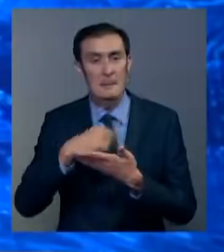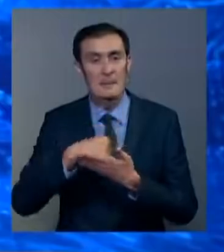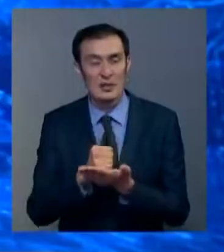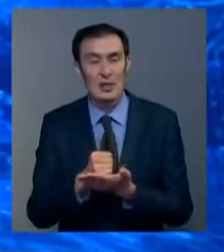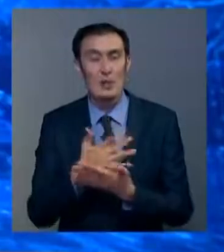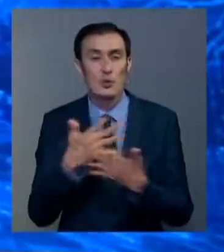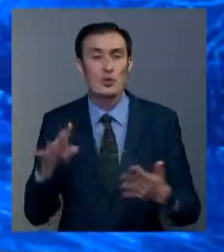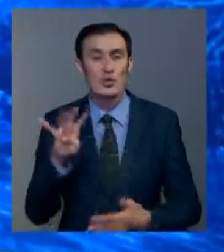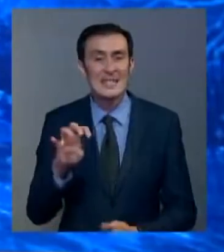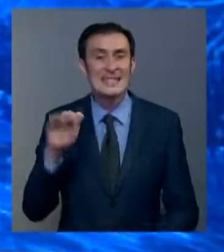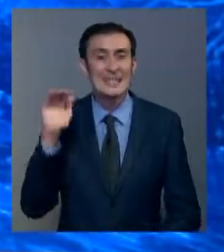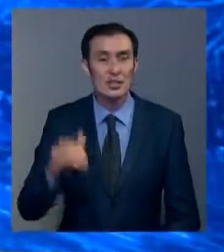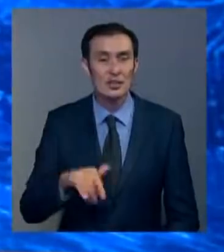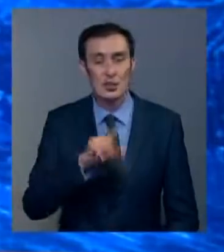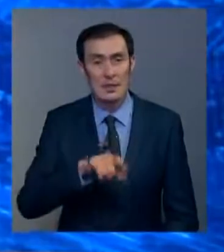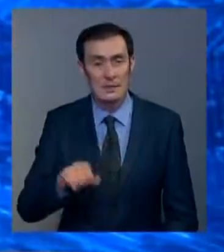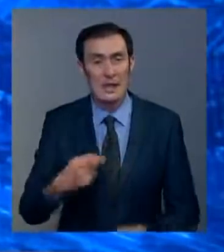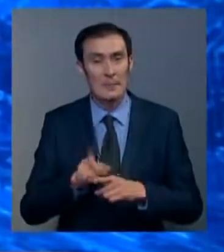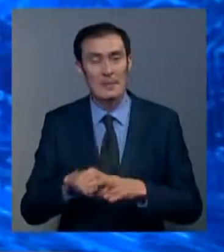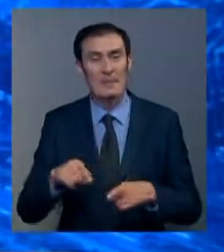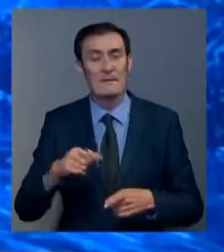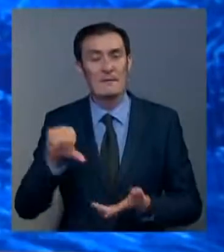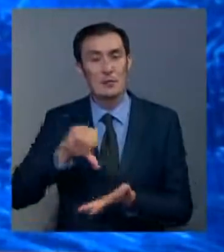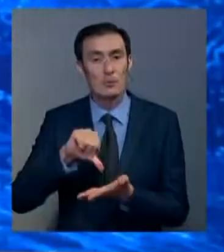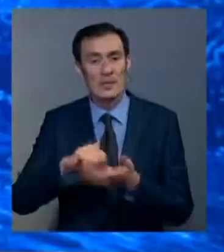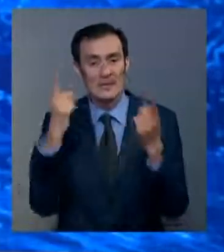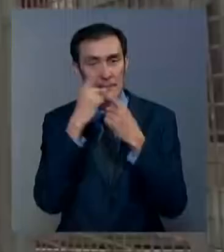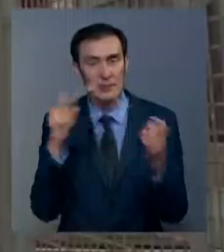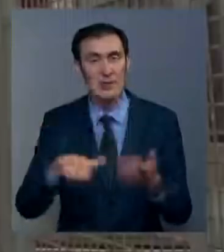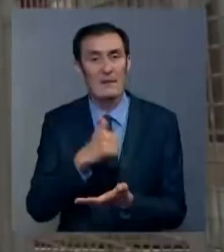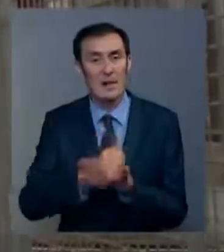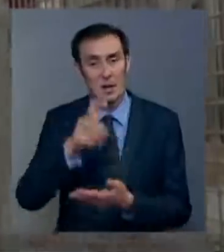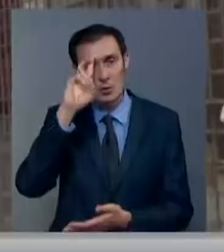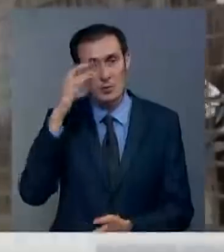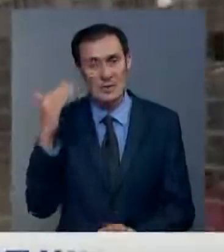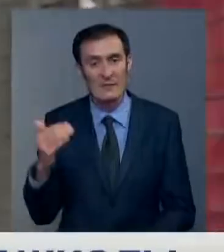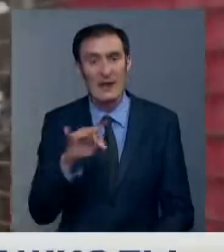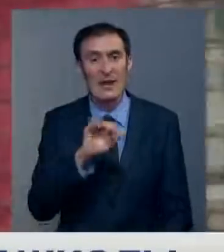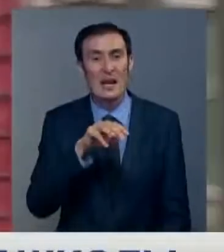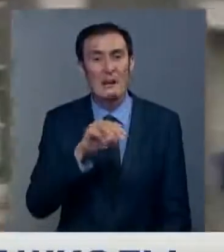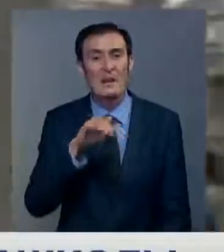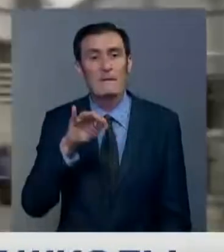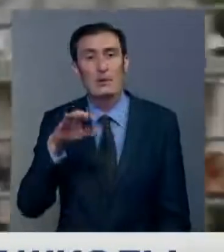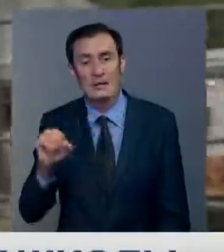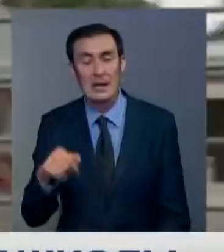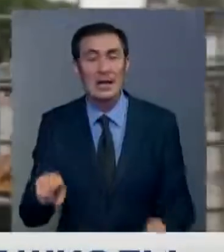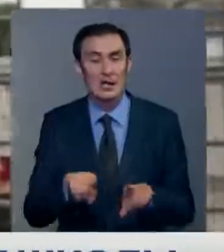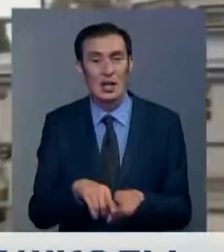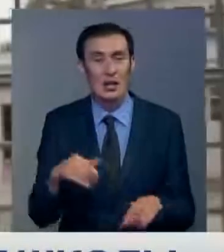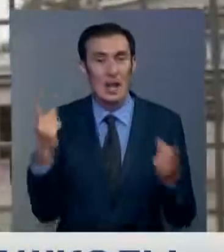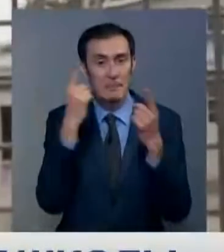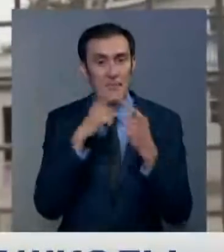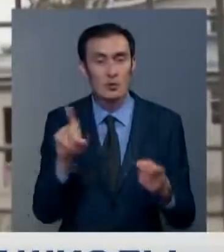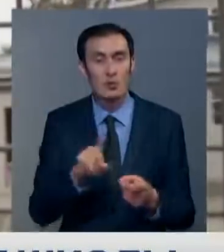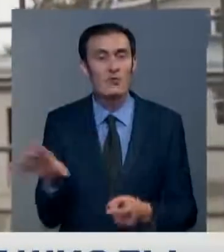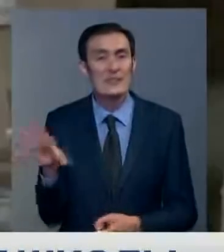более чем 400 тысяч человек. Об этом в своем выступлении сообщил президент страны Сирил Ромофоса. Кроме того, он объявил,